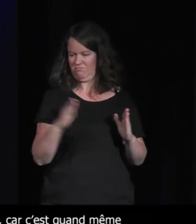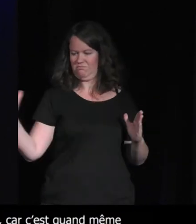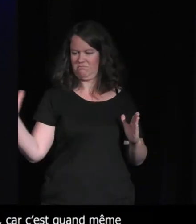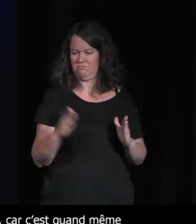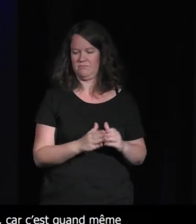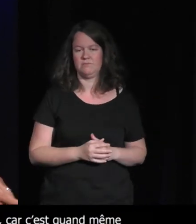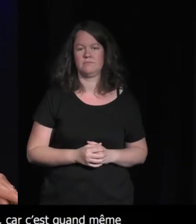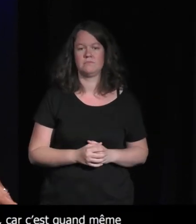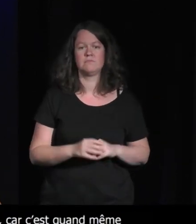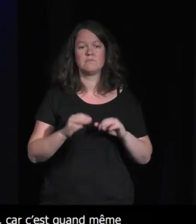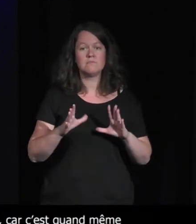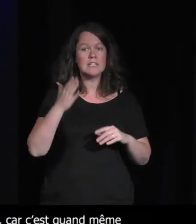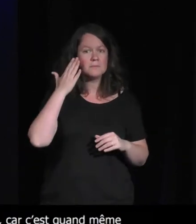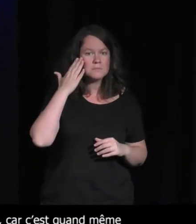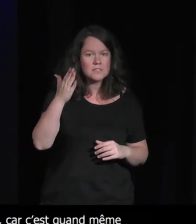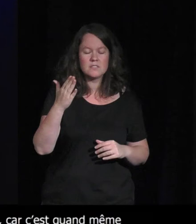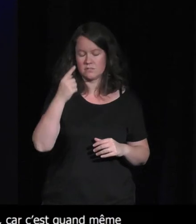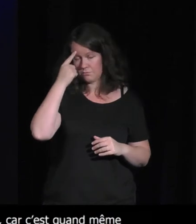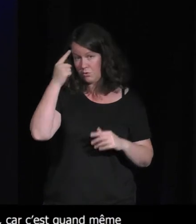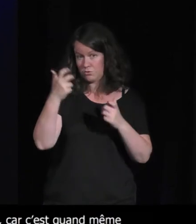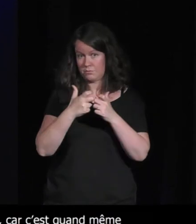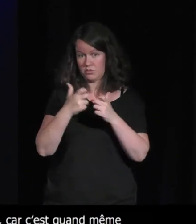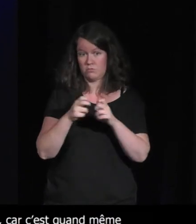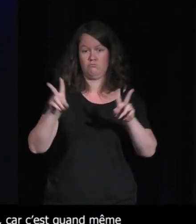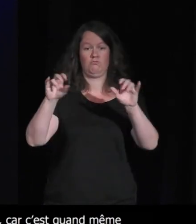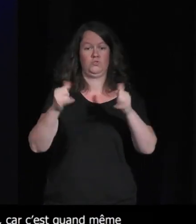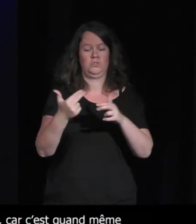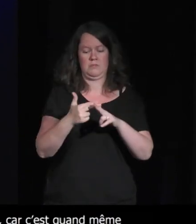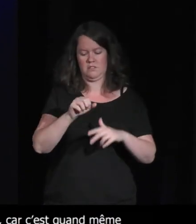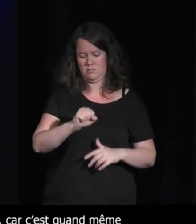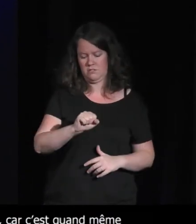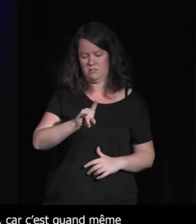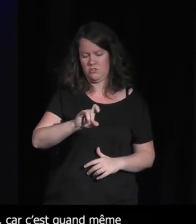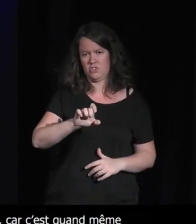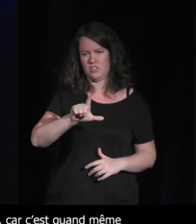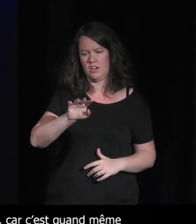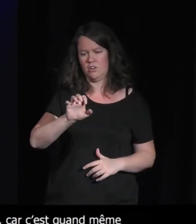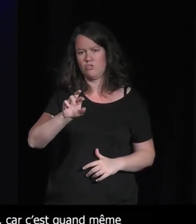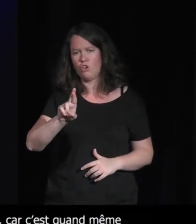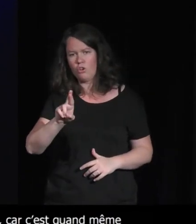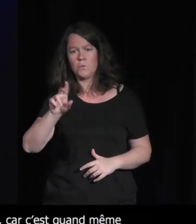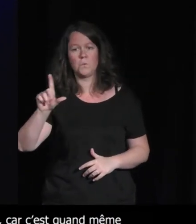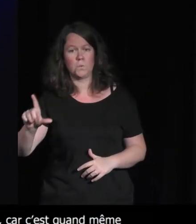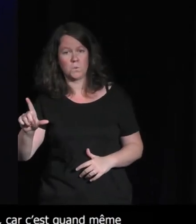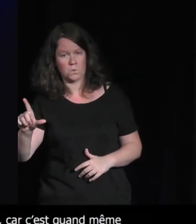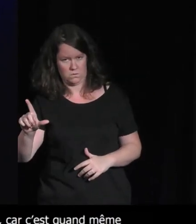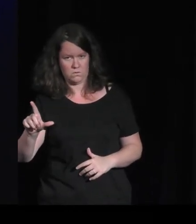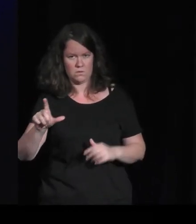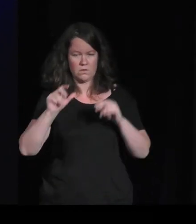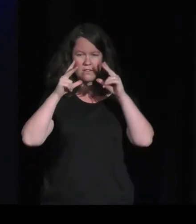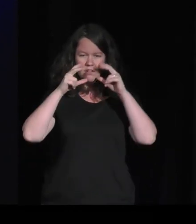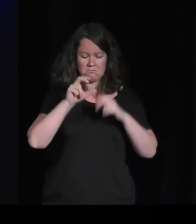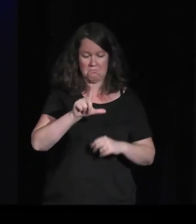animalité explorée par des jeux je pense à Shelter 2 qui met en scène un lynx et avec ses petits qui cherchent à